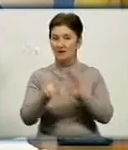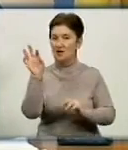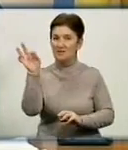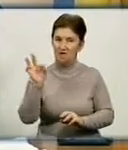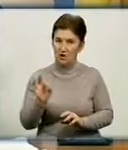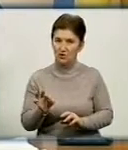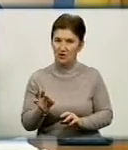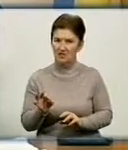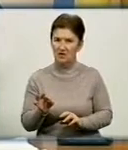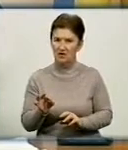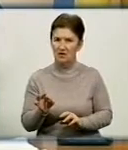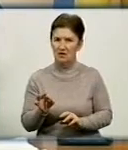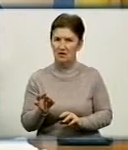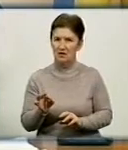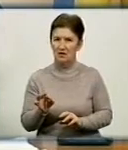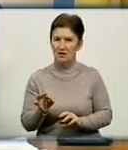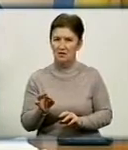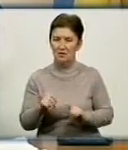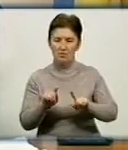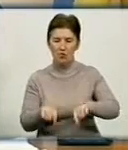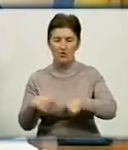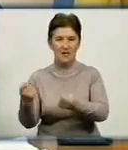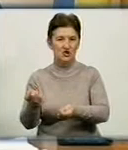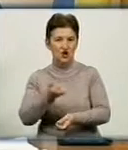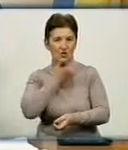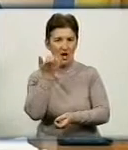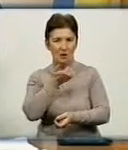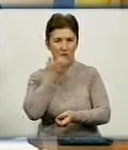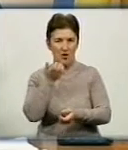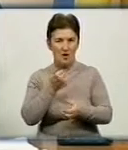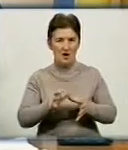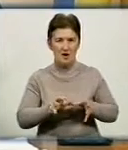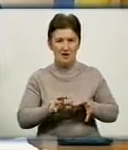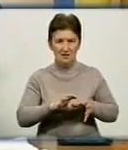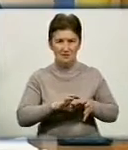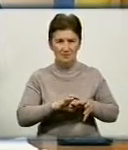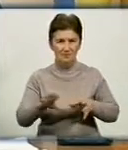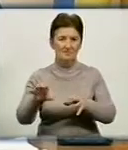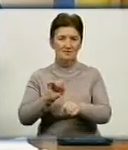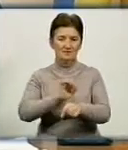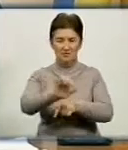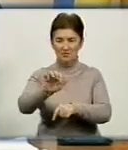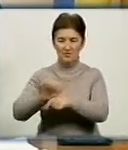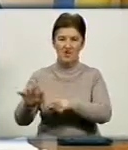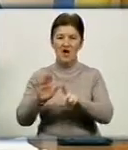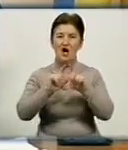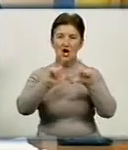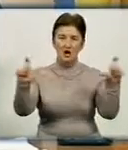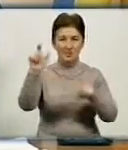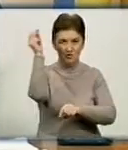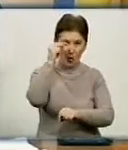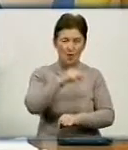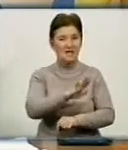подачу теплоносія на школи, дідсадки і